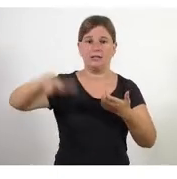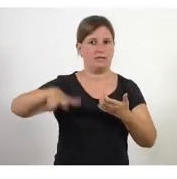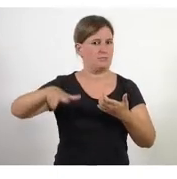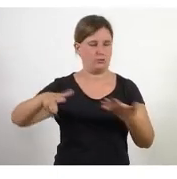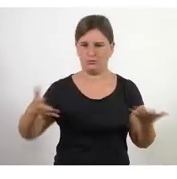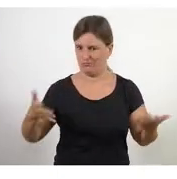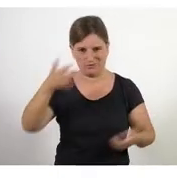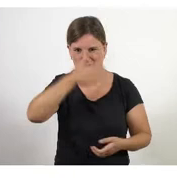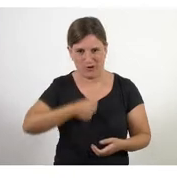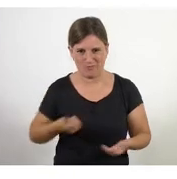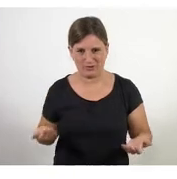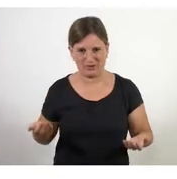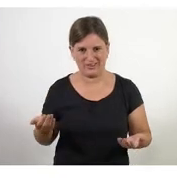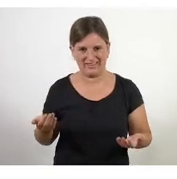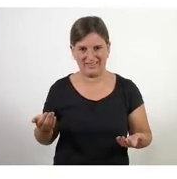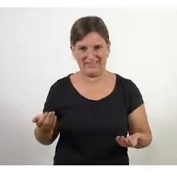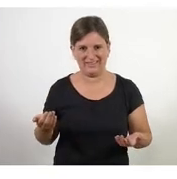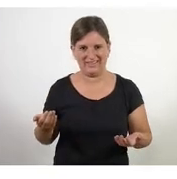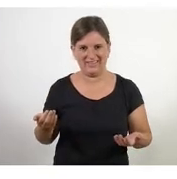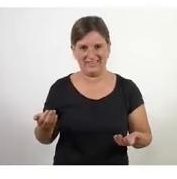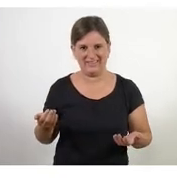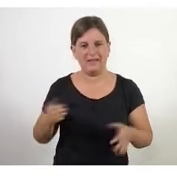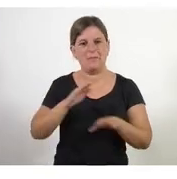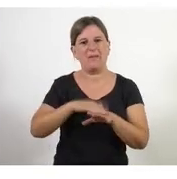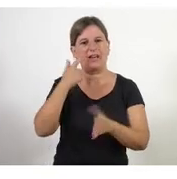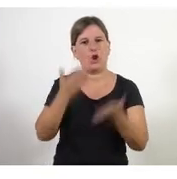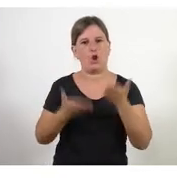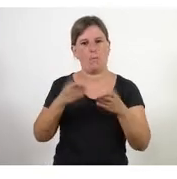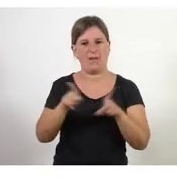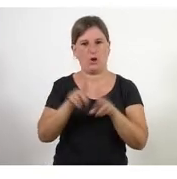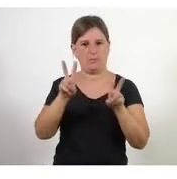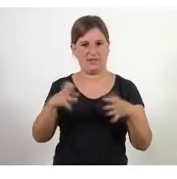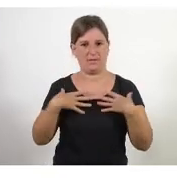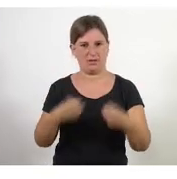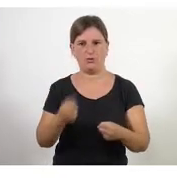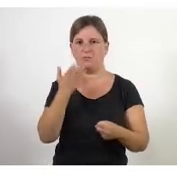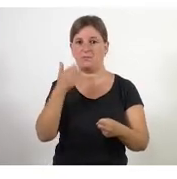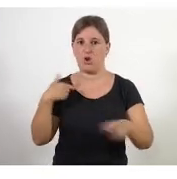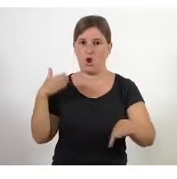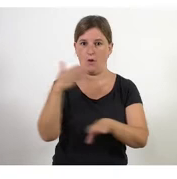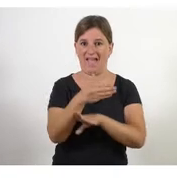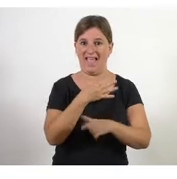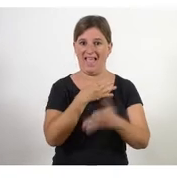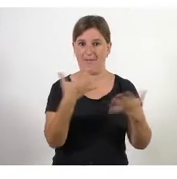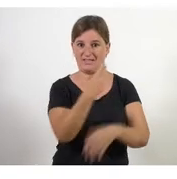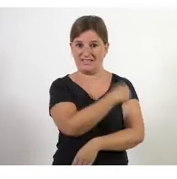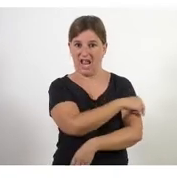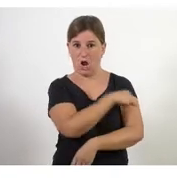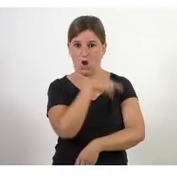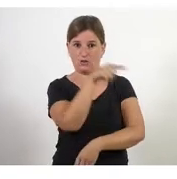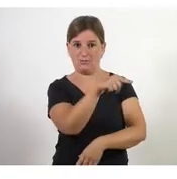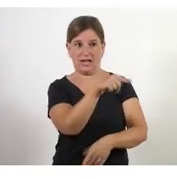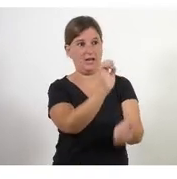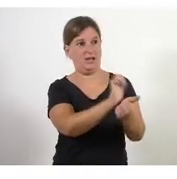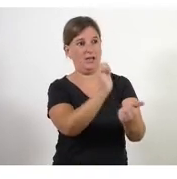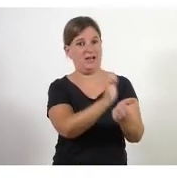sentit això per fer la comparativa sanitària si tu t'embas a emergències mèdiques tu no passes tres